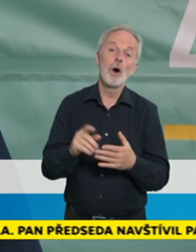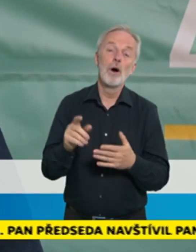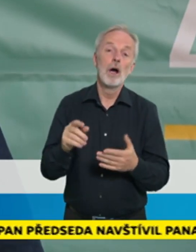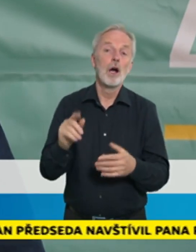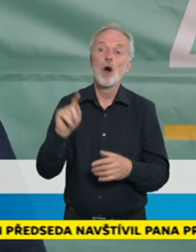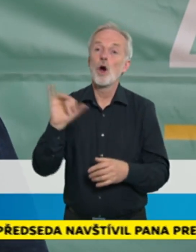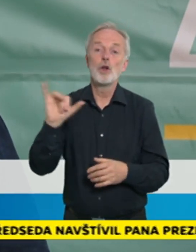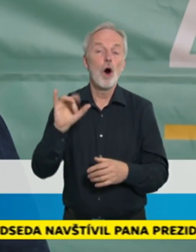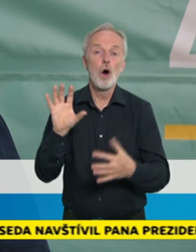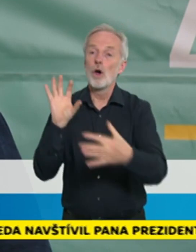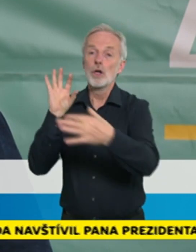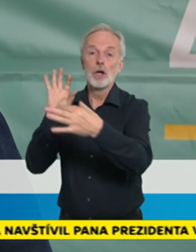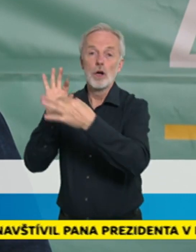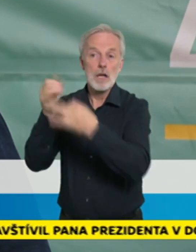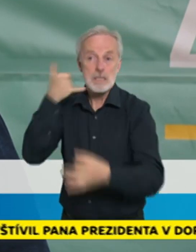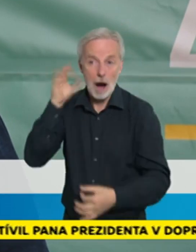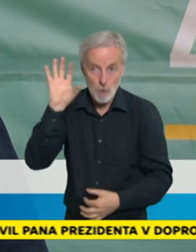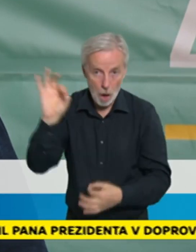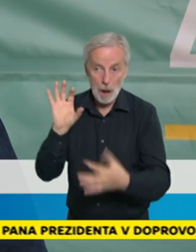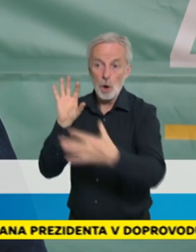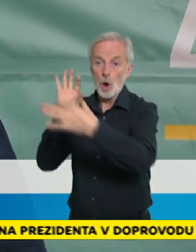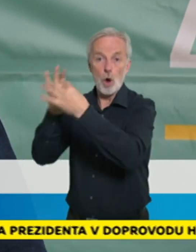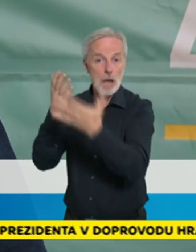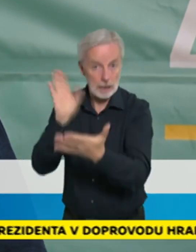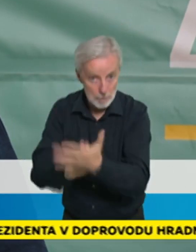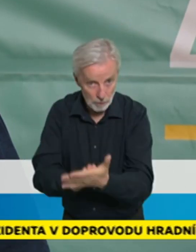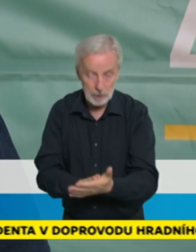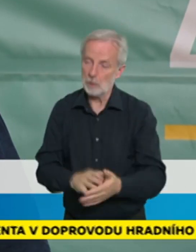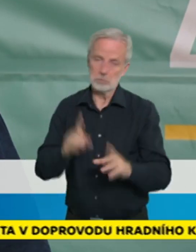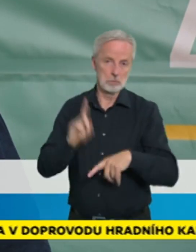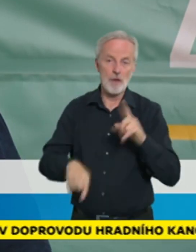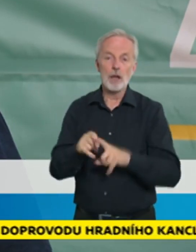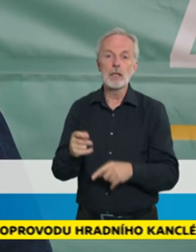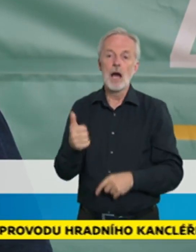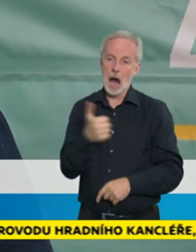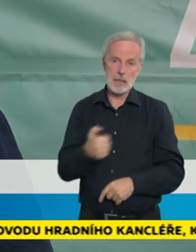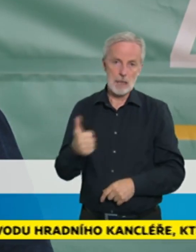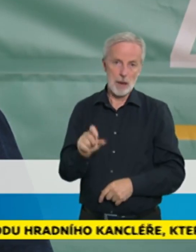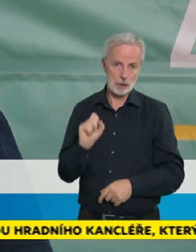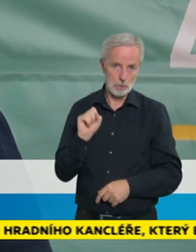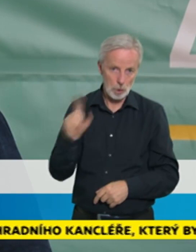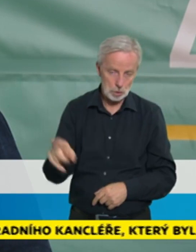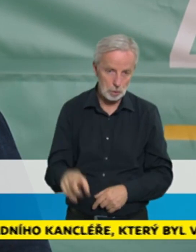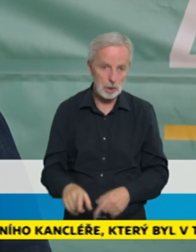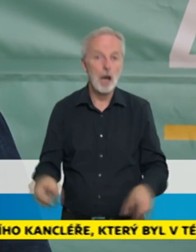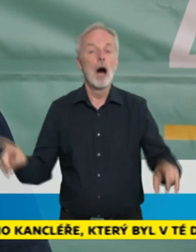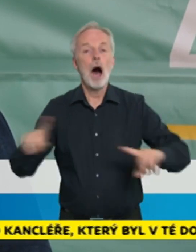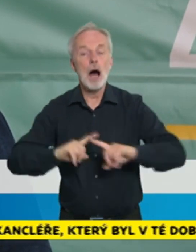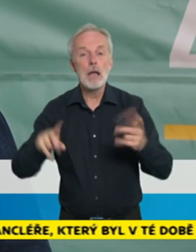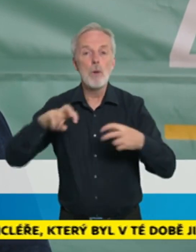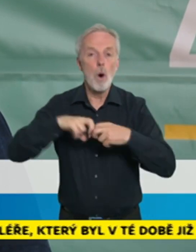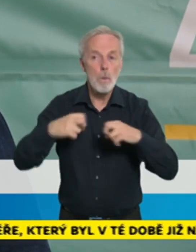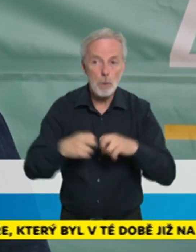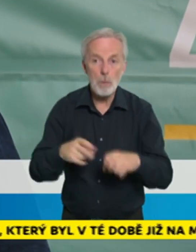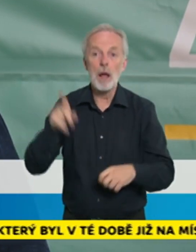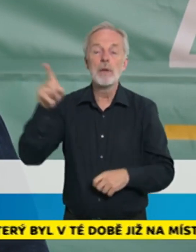tím se to trošičku prodlužuje. A další problém, který máme, že při odběru je špatně zadáno telefonní číslo,